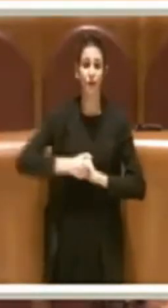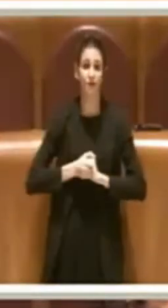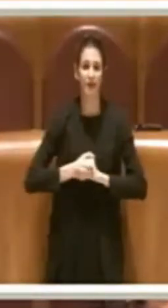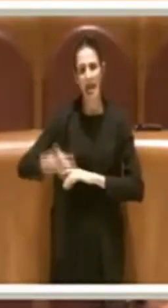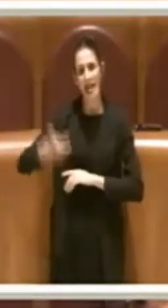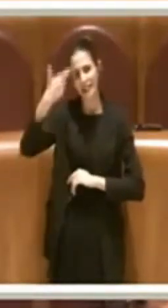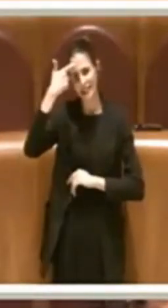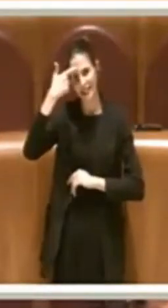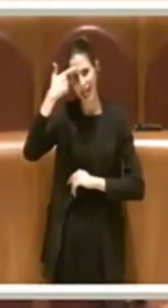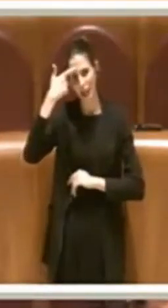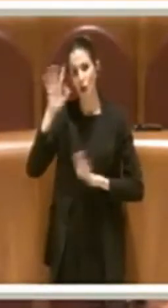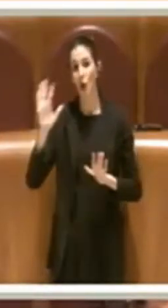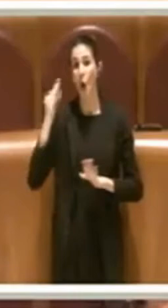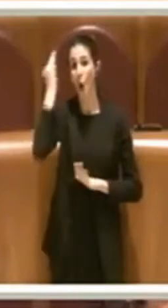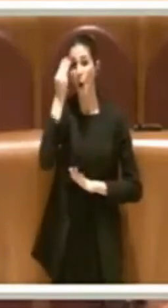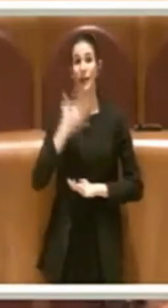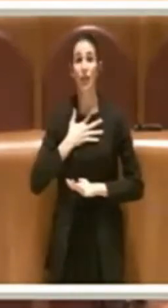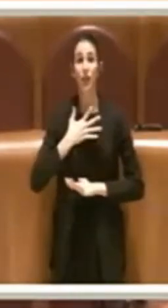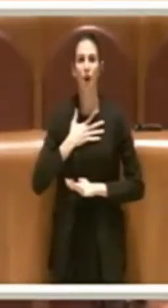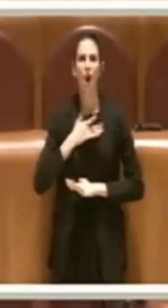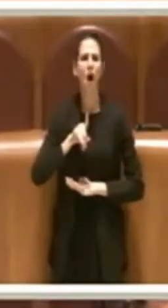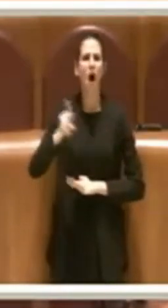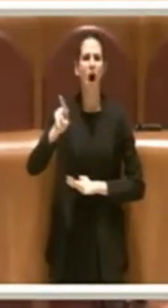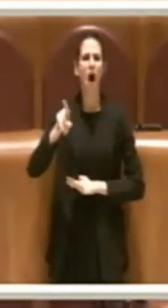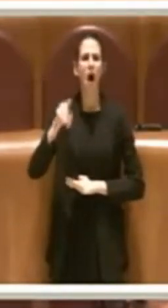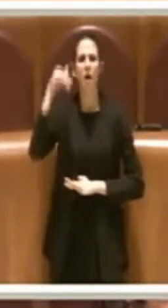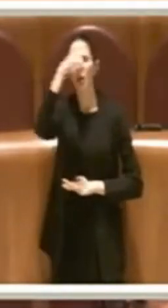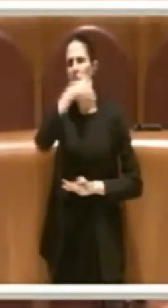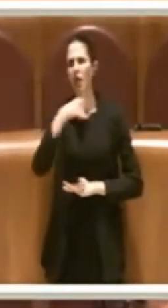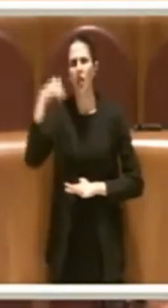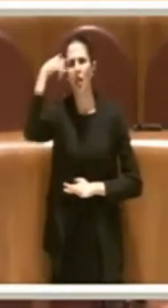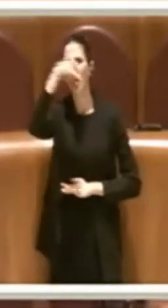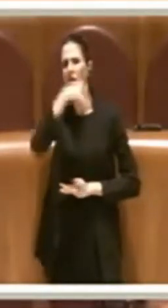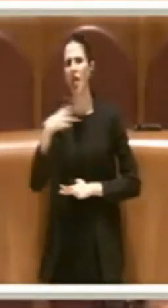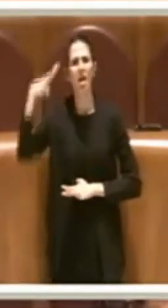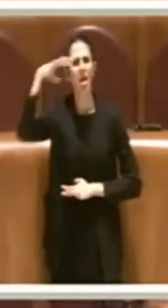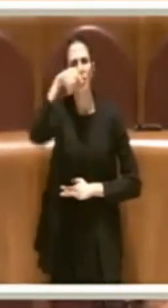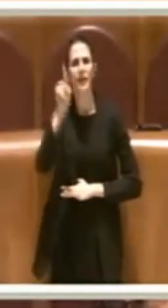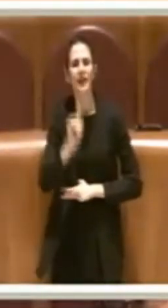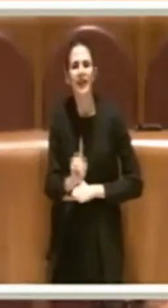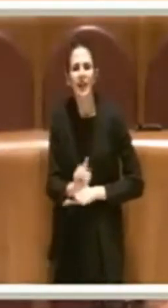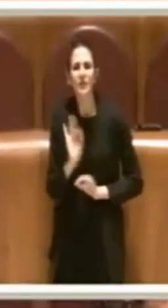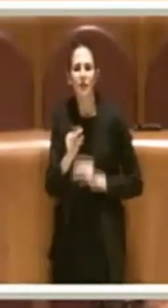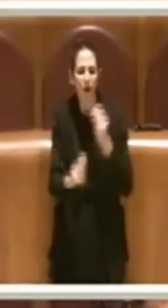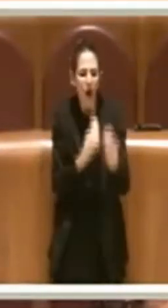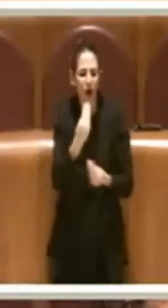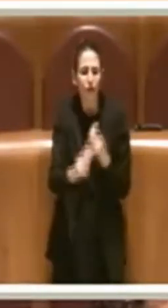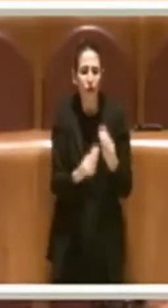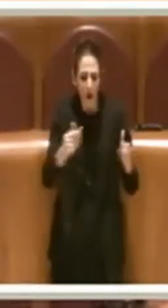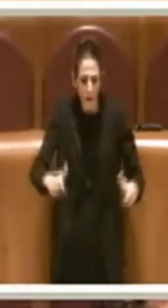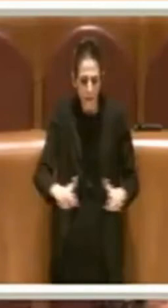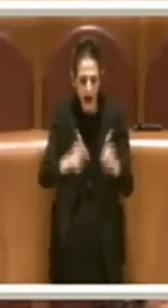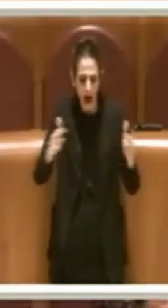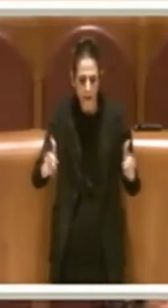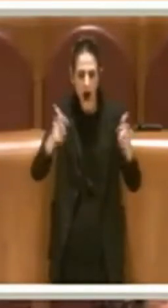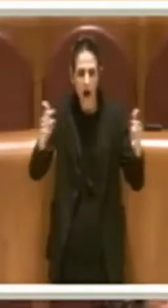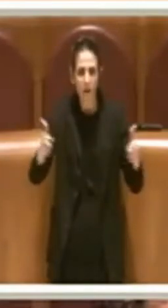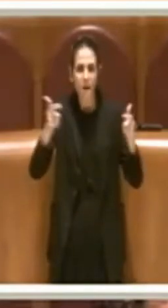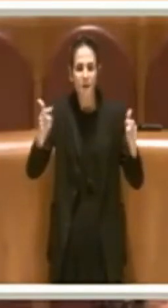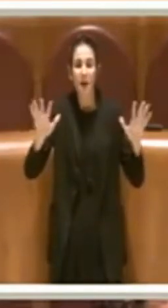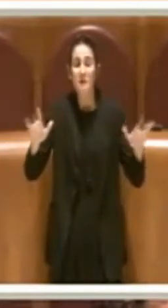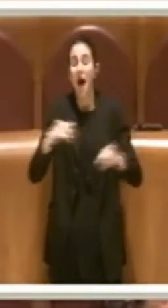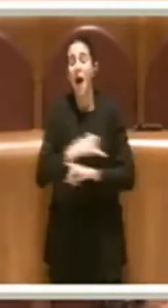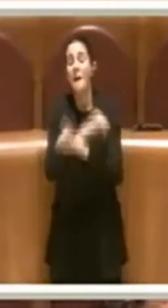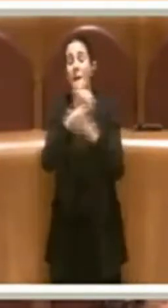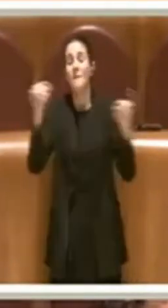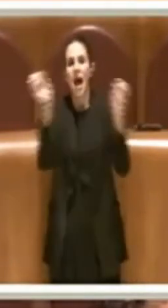me, mia personale opinione, non si è neanche reso conto di quello che andava a fare. Aumentando i giochi, mai forse avrebbe immaginato che sfociasse